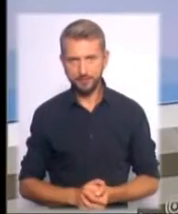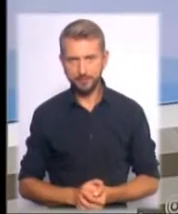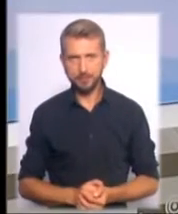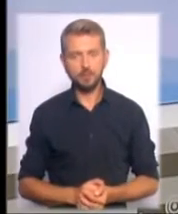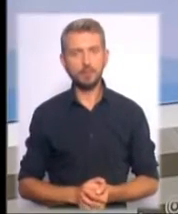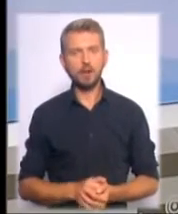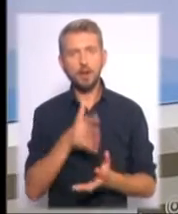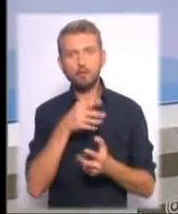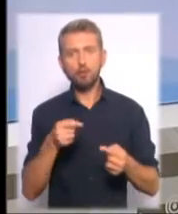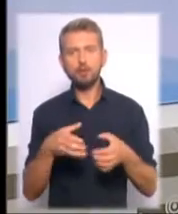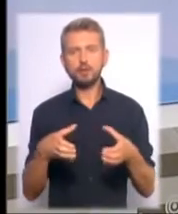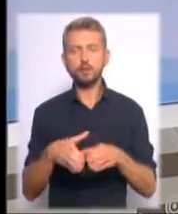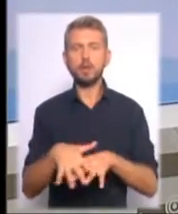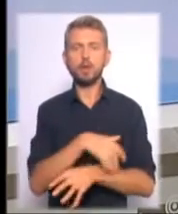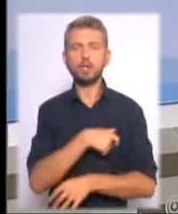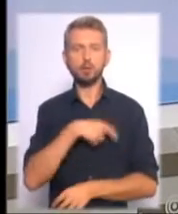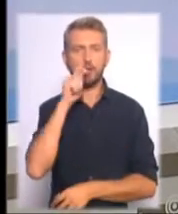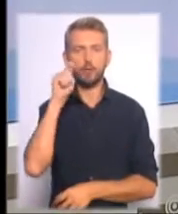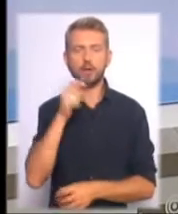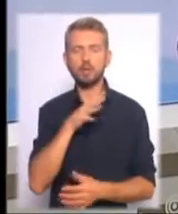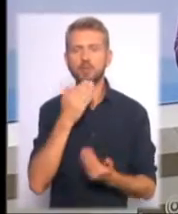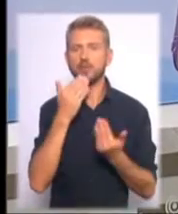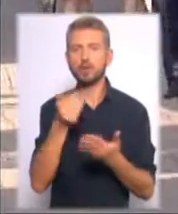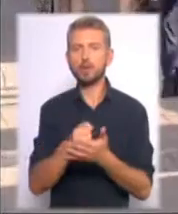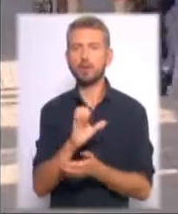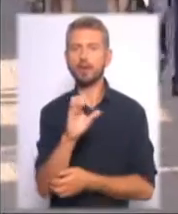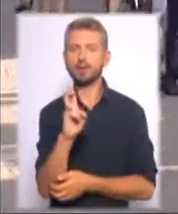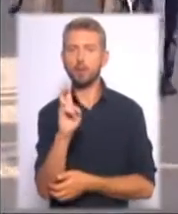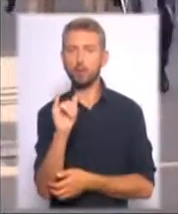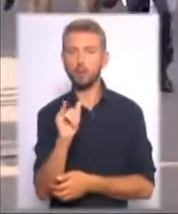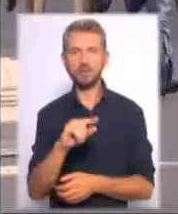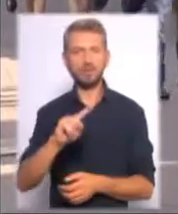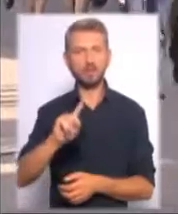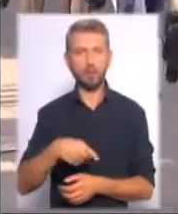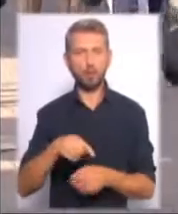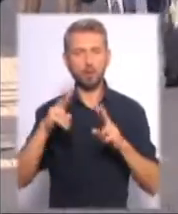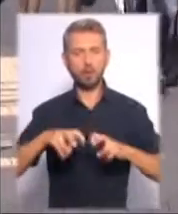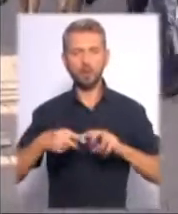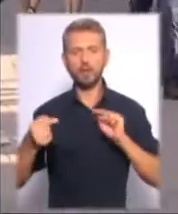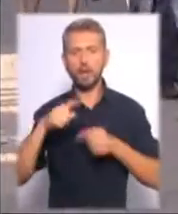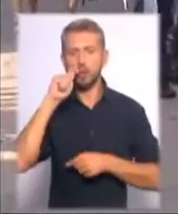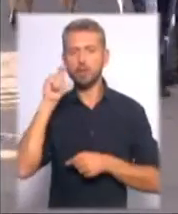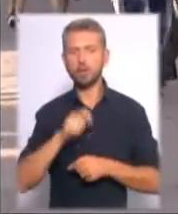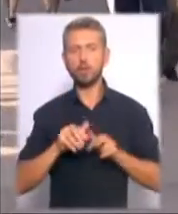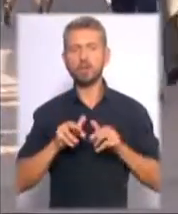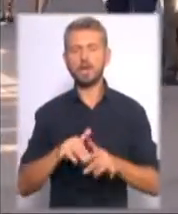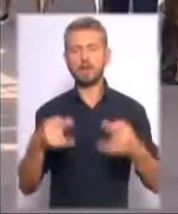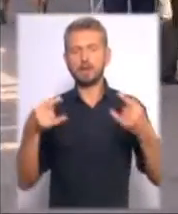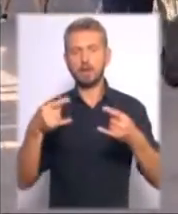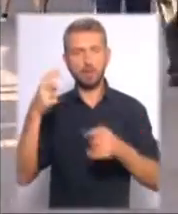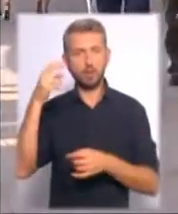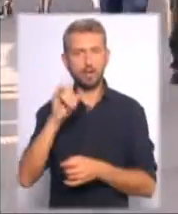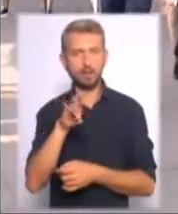Водночас група народних депутатів України звернулася до СБУ з вимогою розслідувати антиукраїнську діяльність телеканалу Інтер.